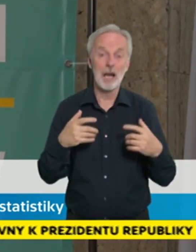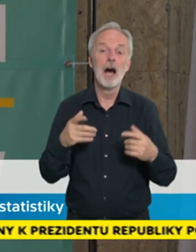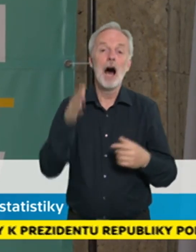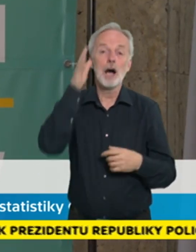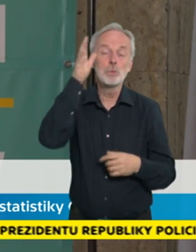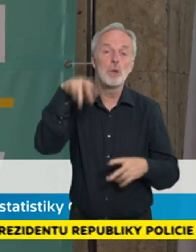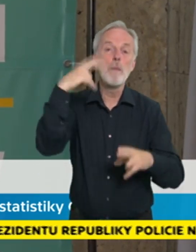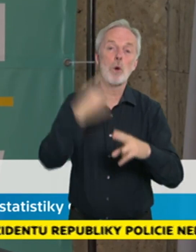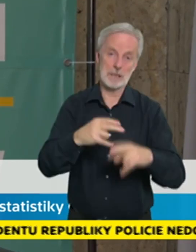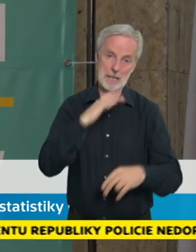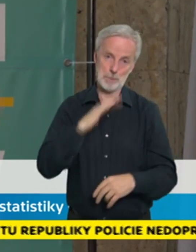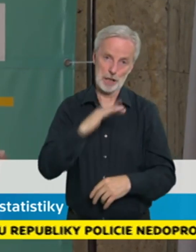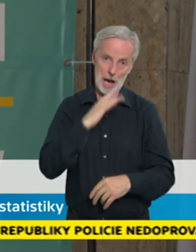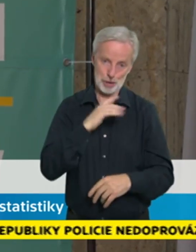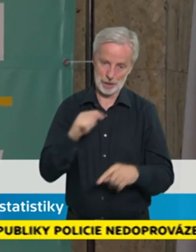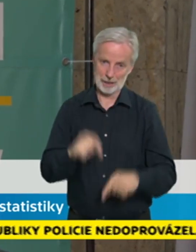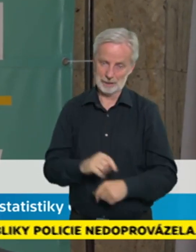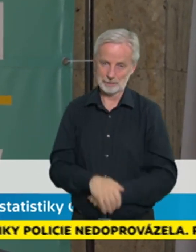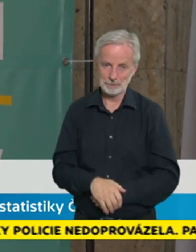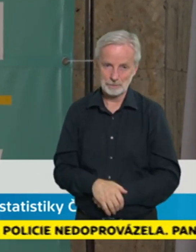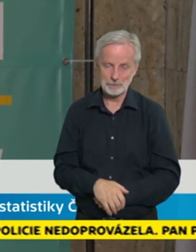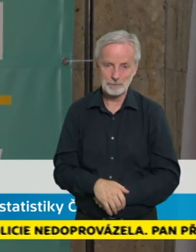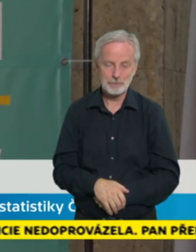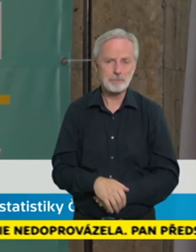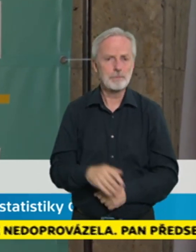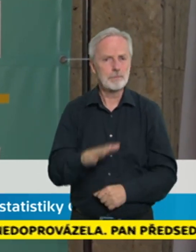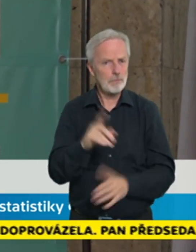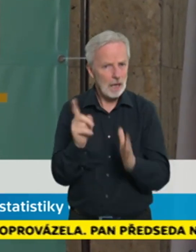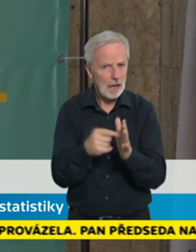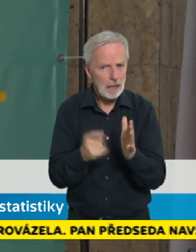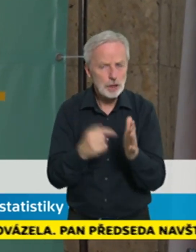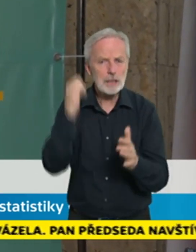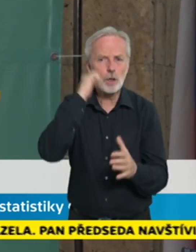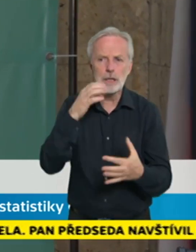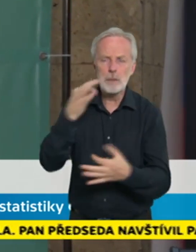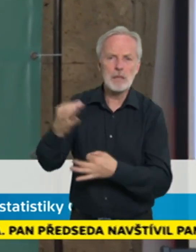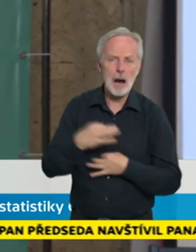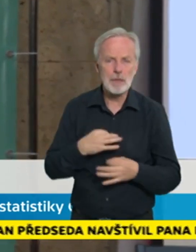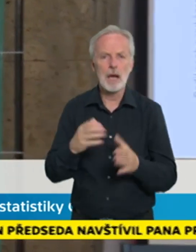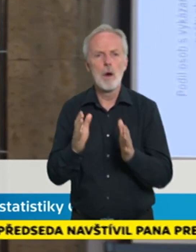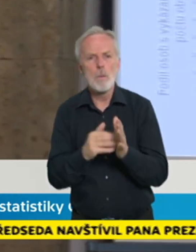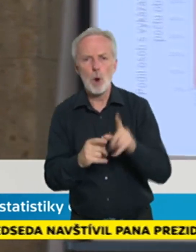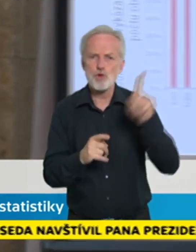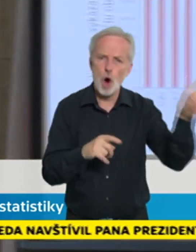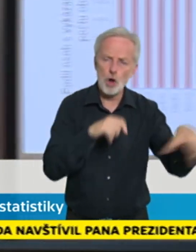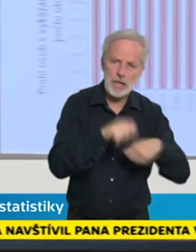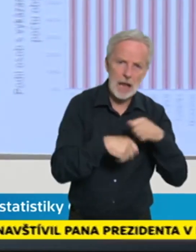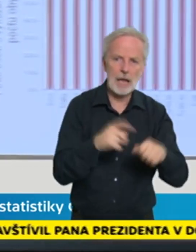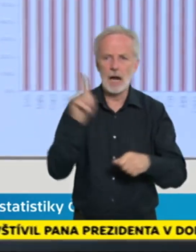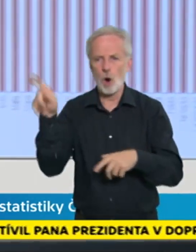Hodně se často srovnáváme, dost často dostáváme otázky, proč tam ten nebo onen dělá něco jinak. Tak tady je to ve srovnání s Evropou.